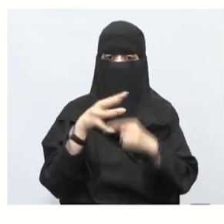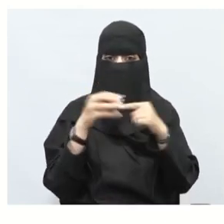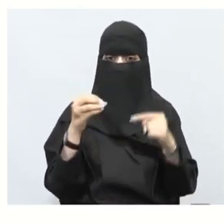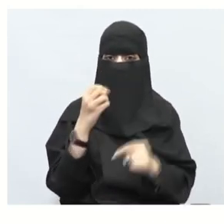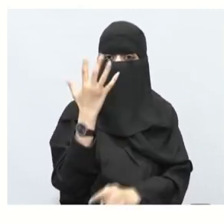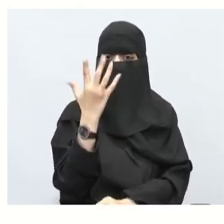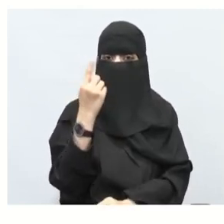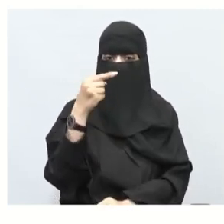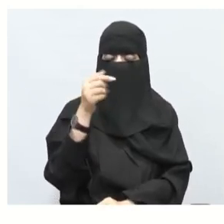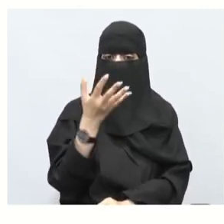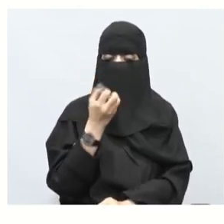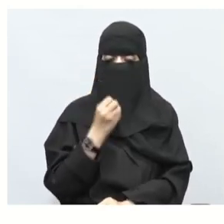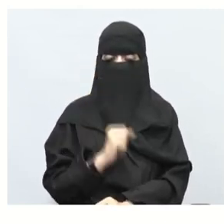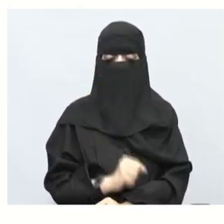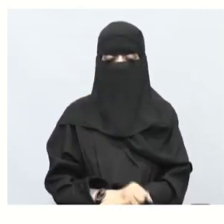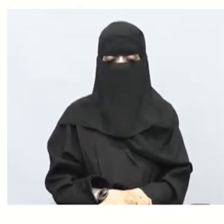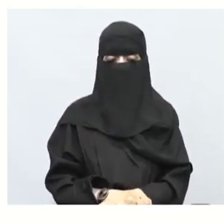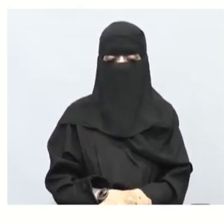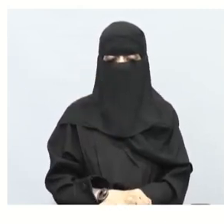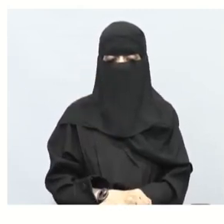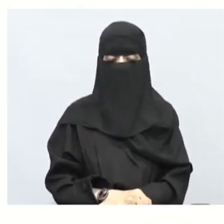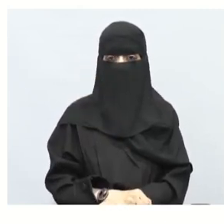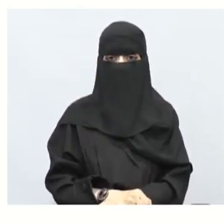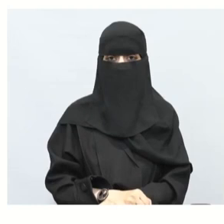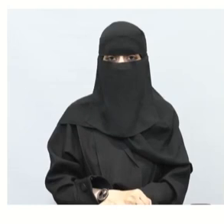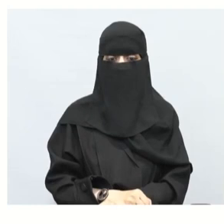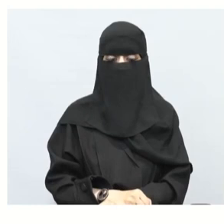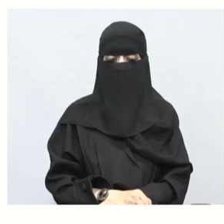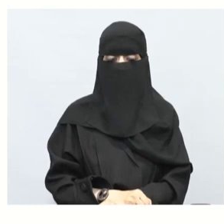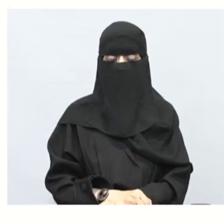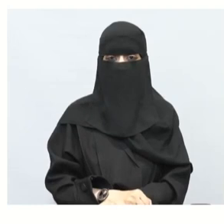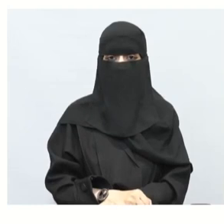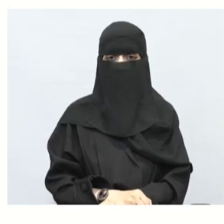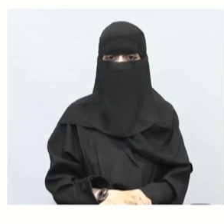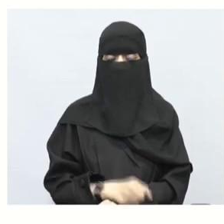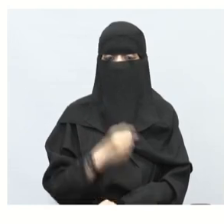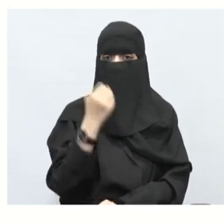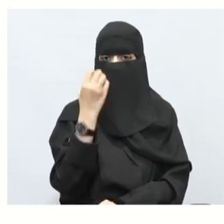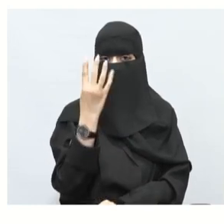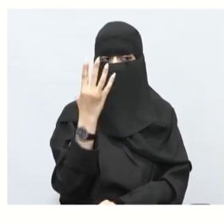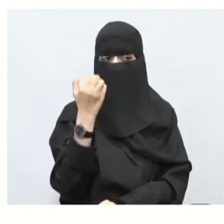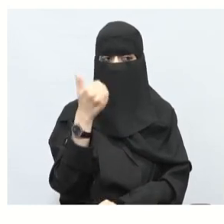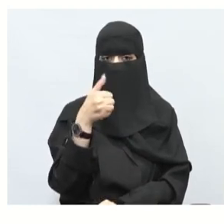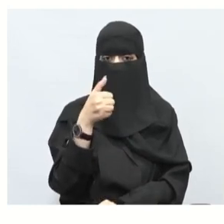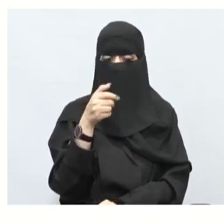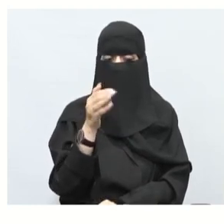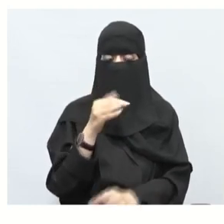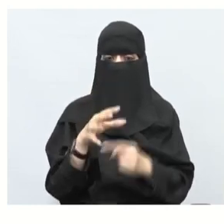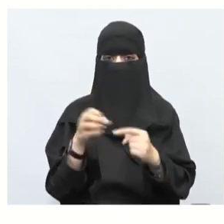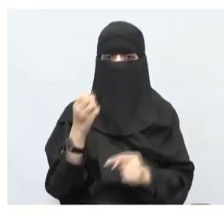فيها؟ يلا عزيزي الطالب والطالبة منفترض تحلونا ذهنيا حلال لكم بالطريقة المعتدين عليها